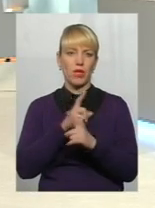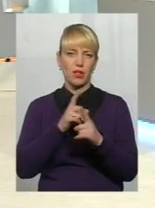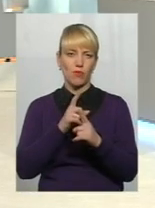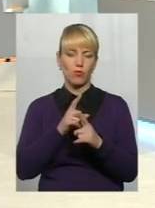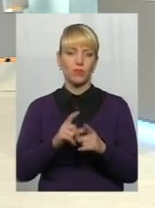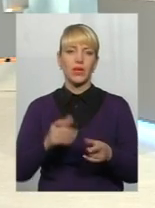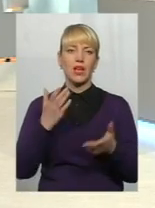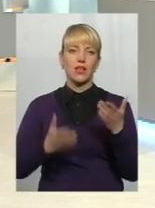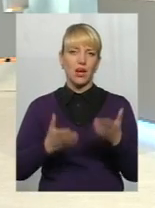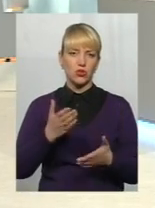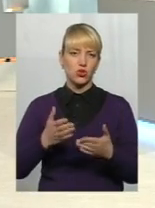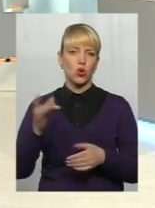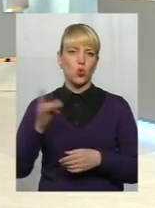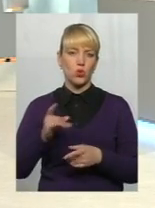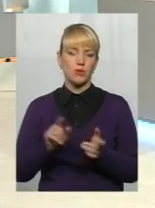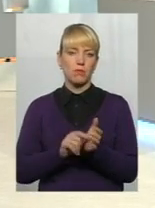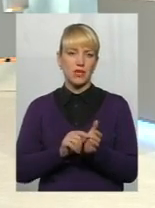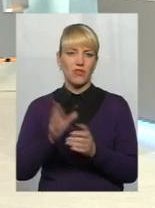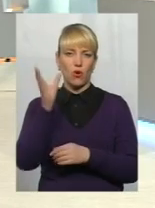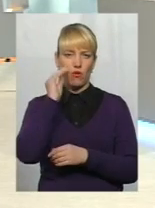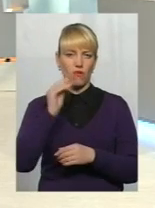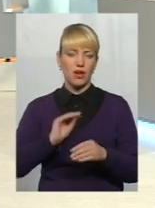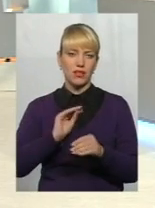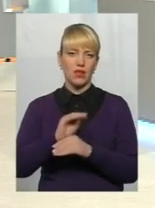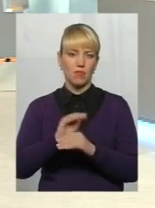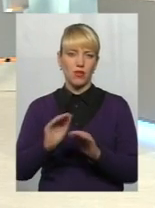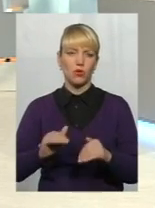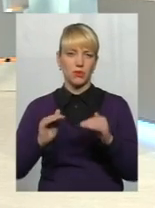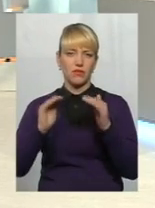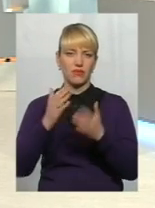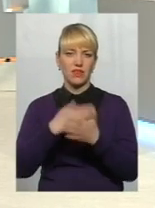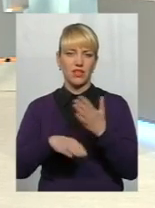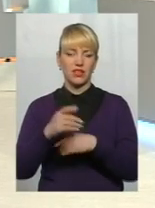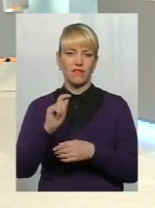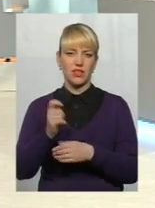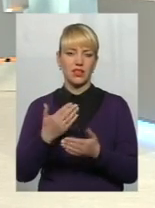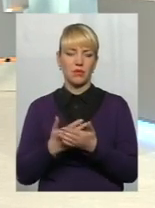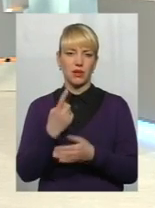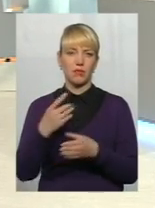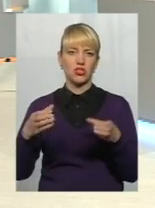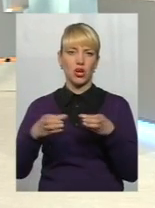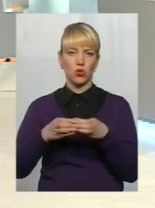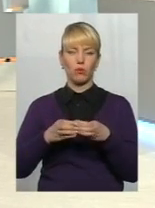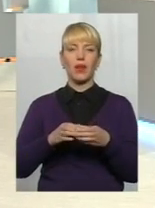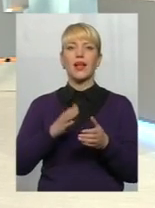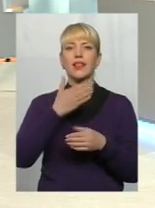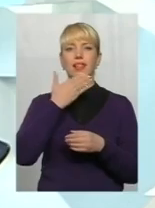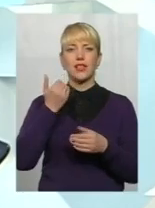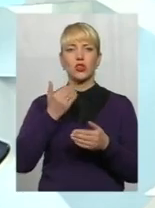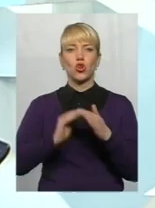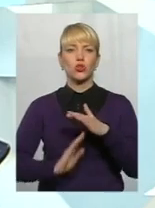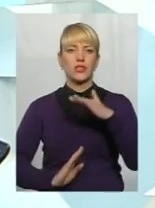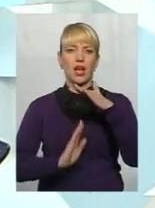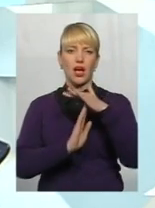Тобто, якщо розмір пенсії з урахуванням надбавок і підвищень в інваліда війни, до прикладу першої групи, не досягає